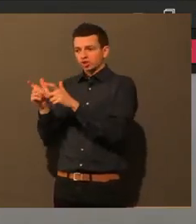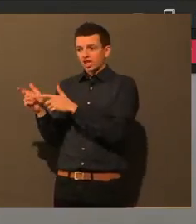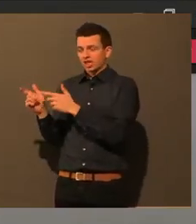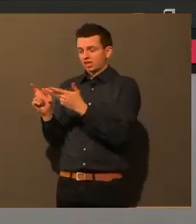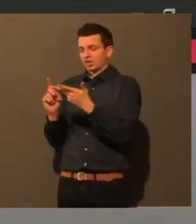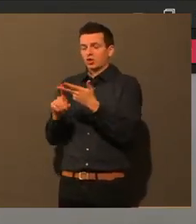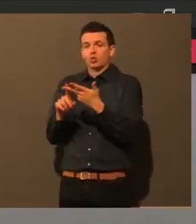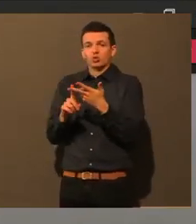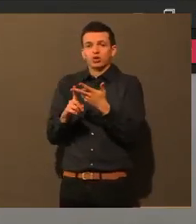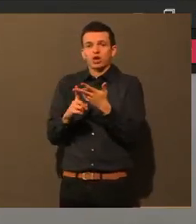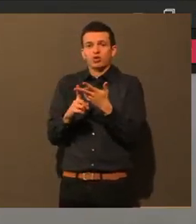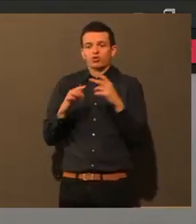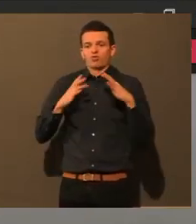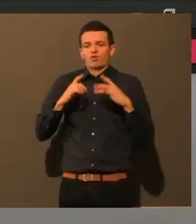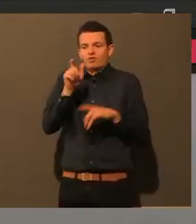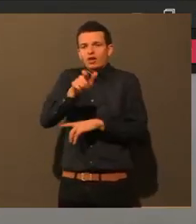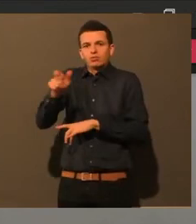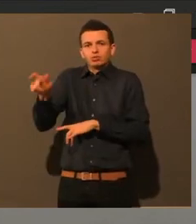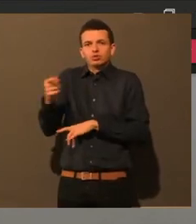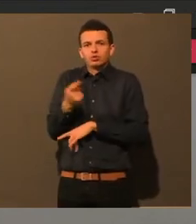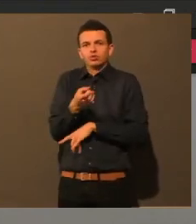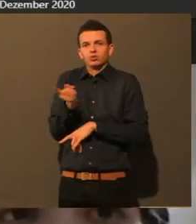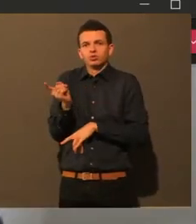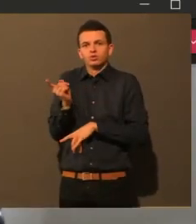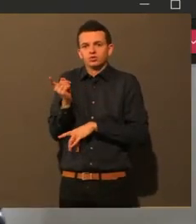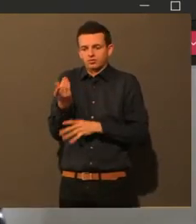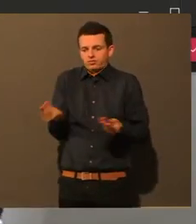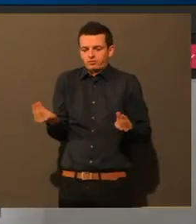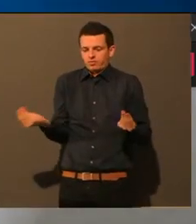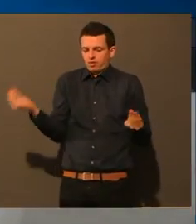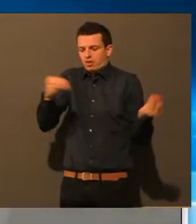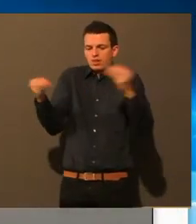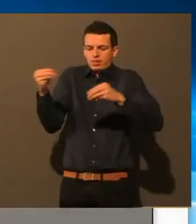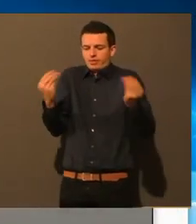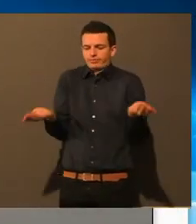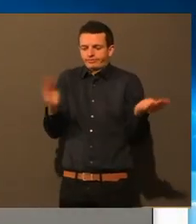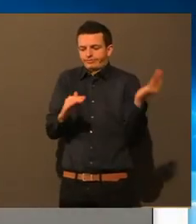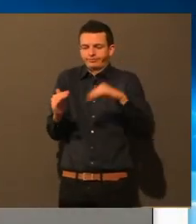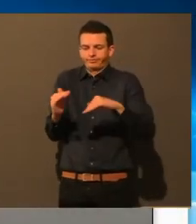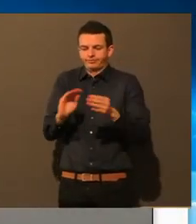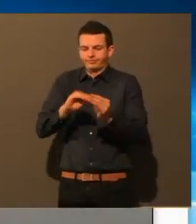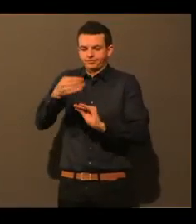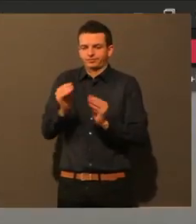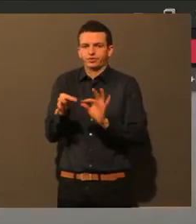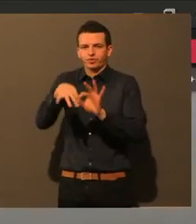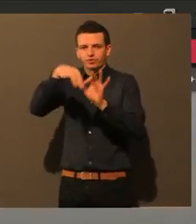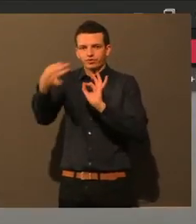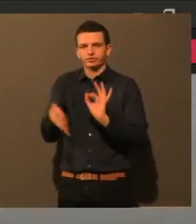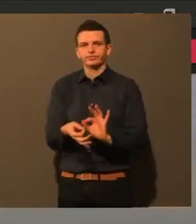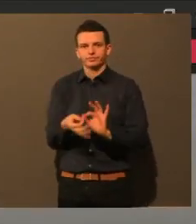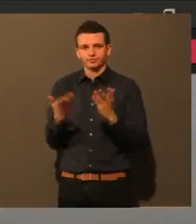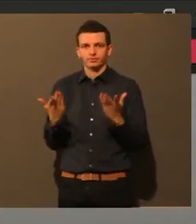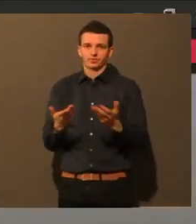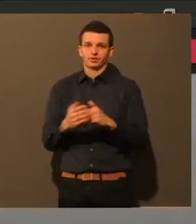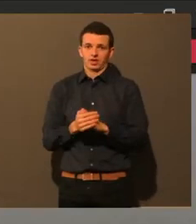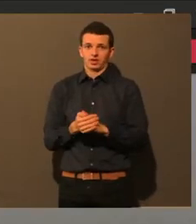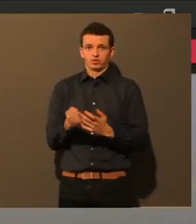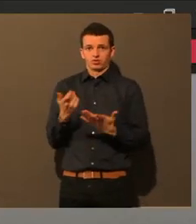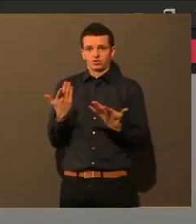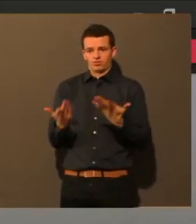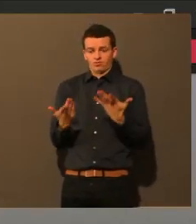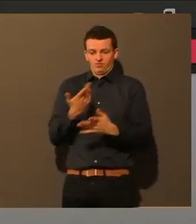Also wir drei haben schon gesagt, wir können morgen anfangen, übermorgen und Päckchen herrichten. Und dann bräuchte man eben noch die Leute, die das